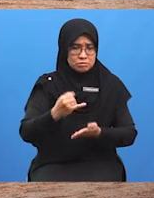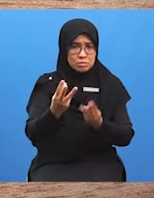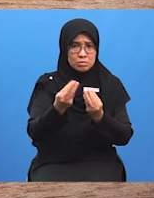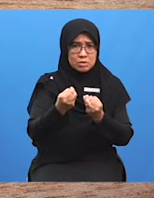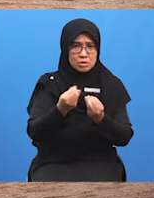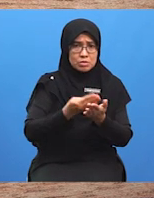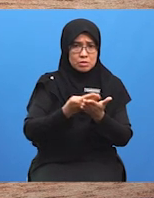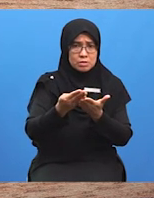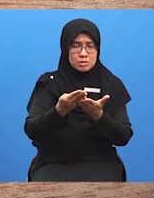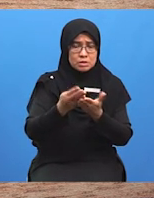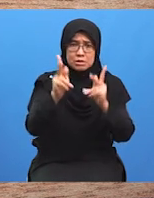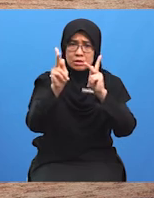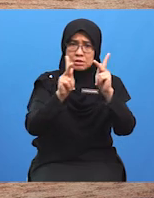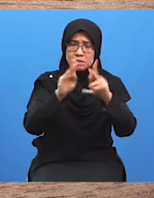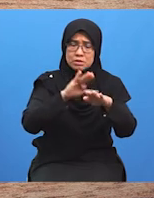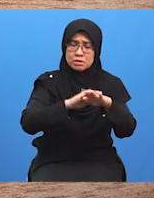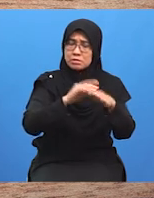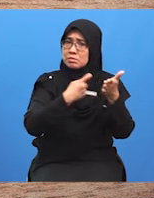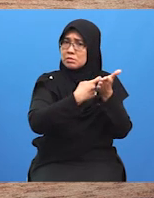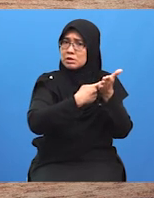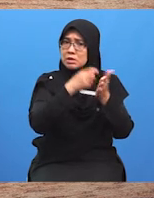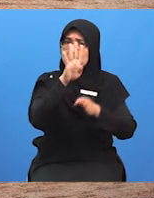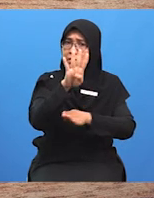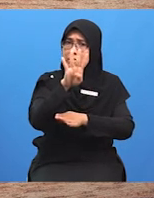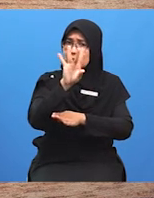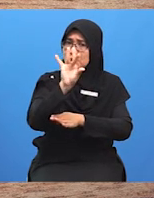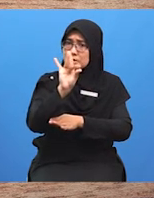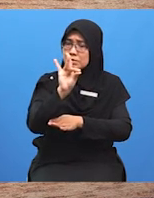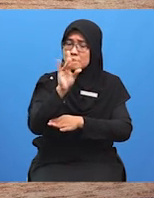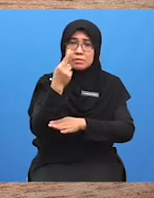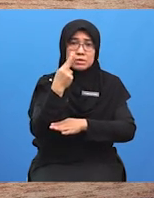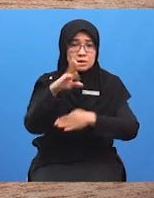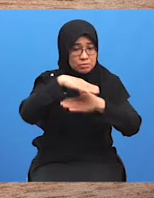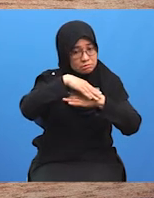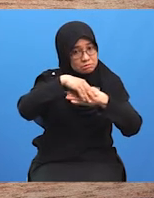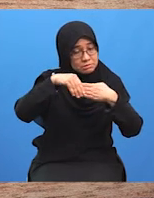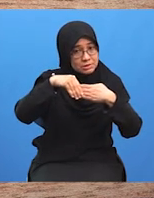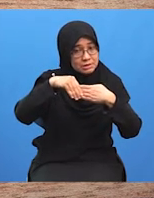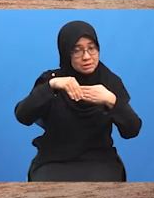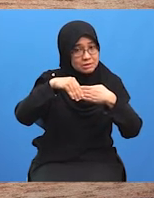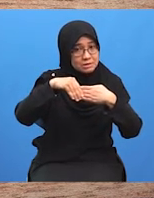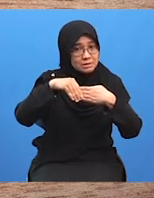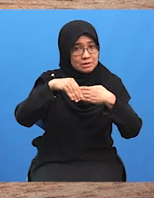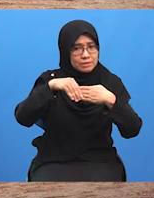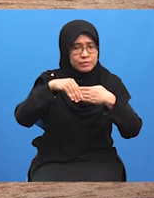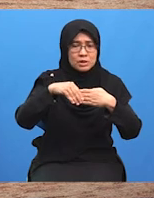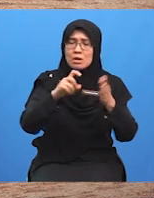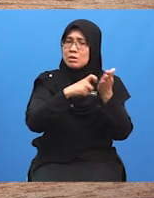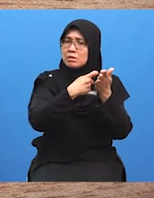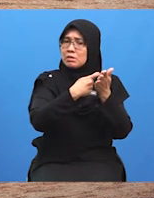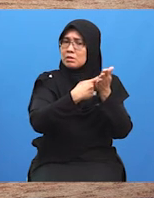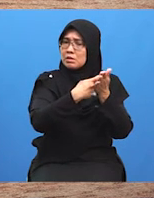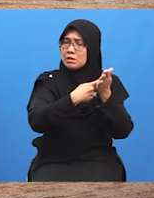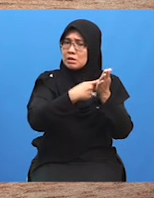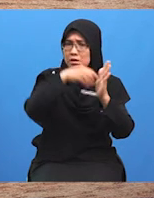untuk membeli pada harga RM48,000 Iaitu harga yang